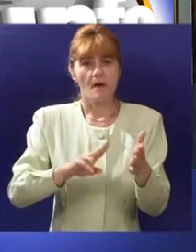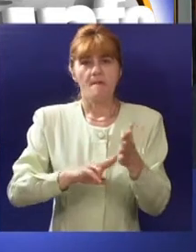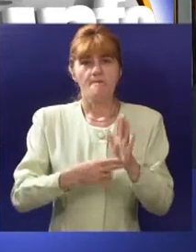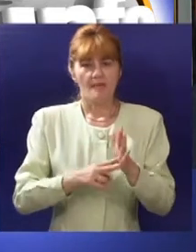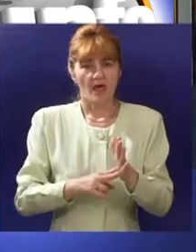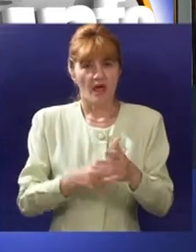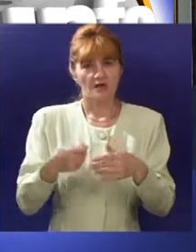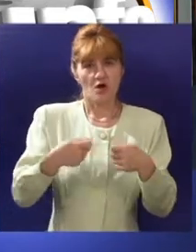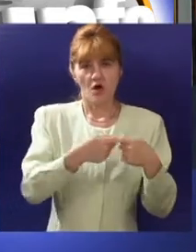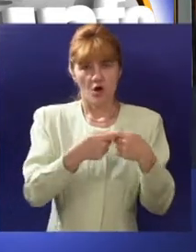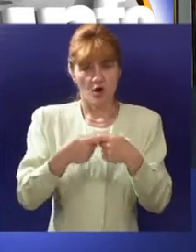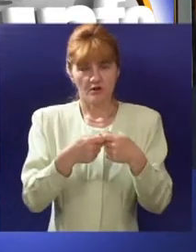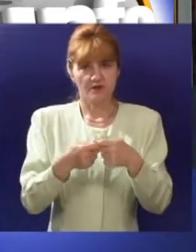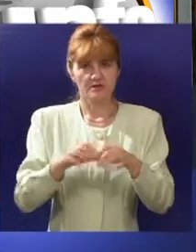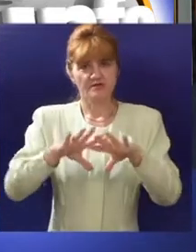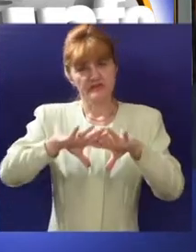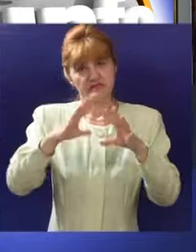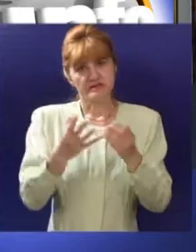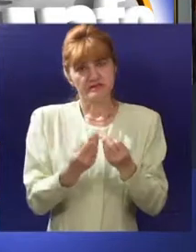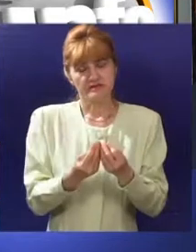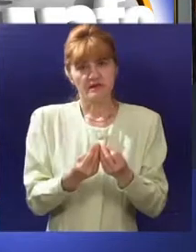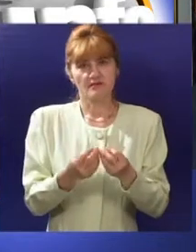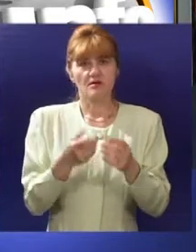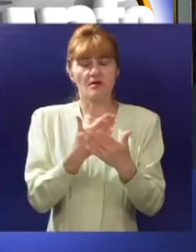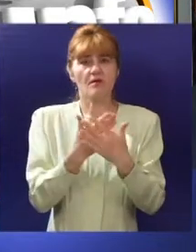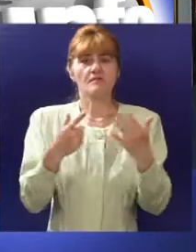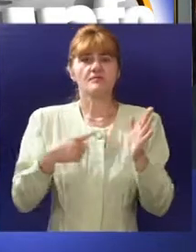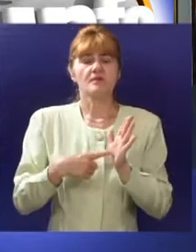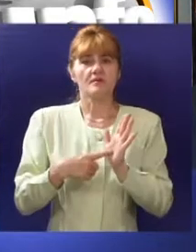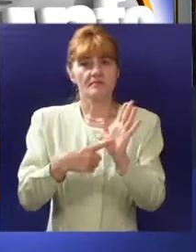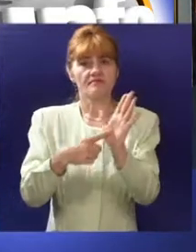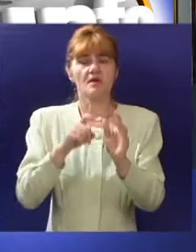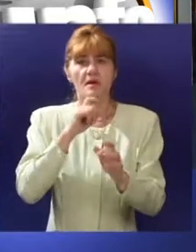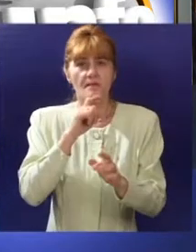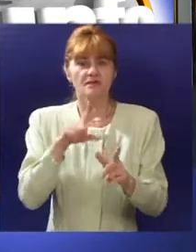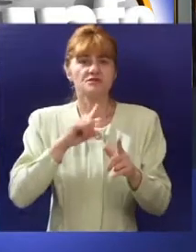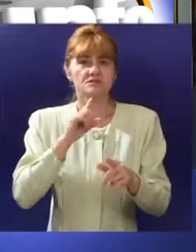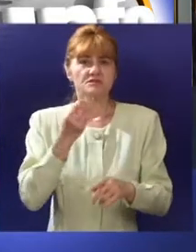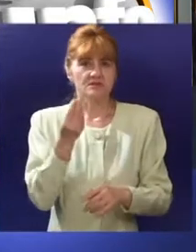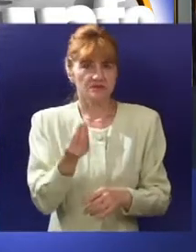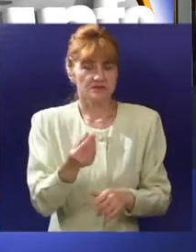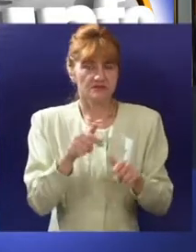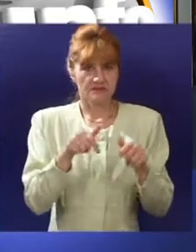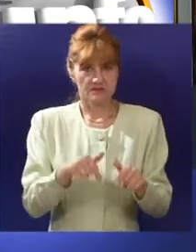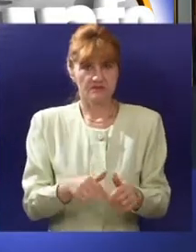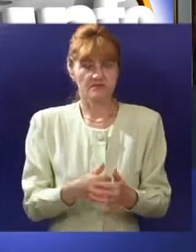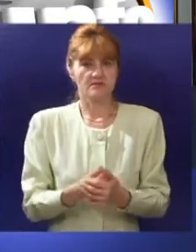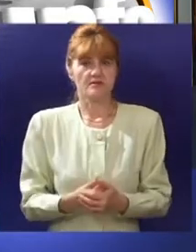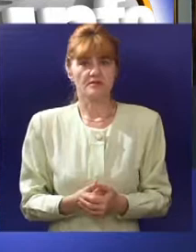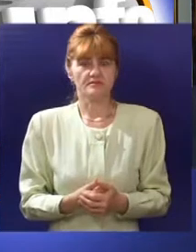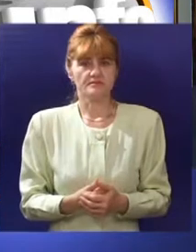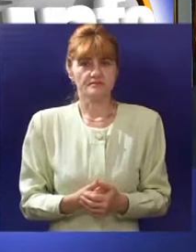planiramo i organizujemo učešće privrednika i iz Mađarske naravno i